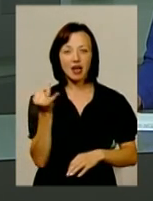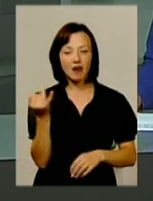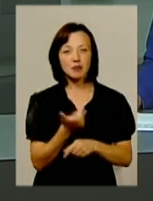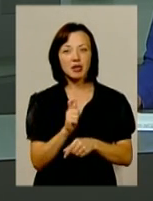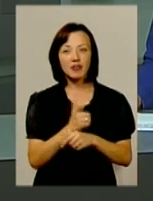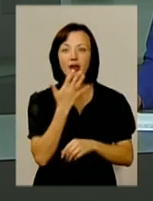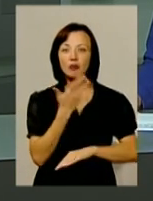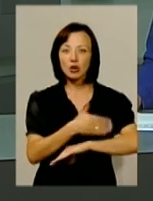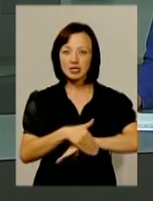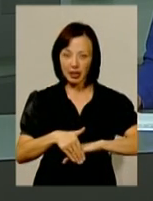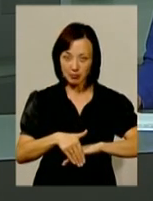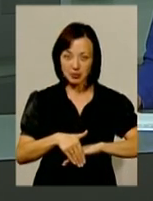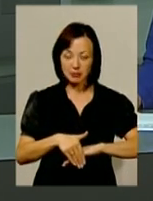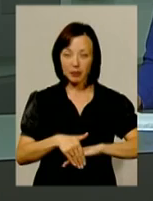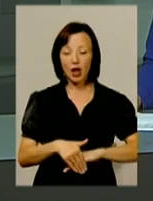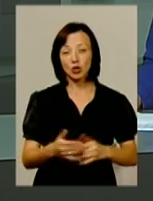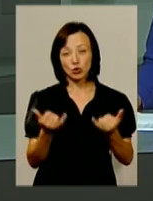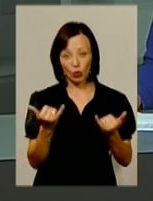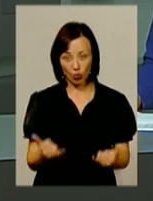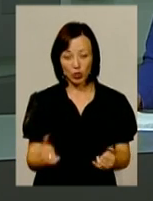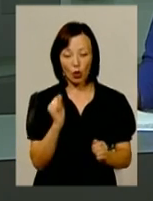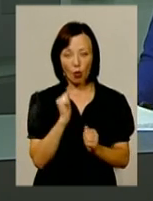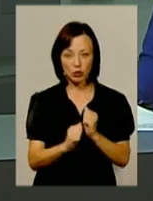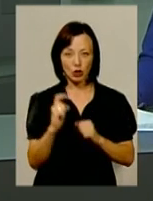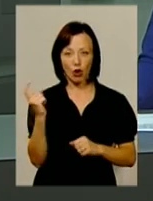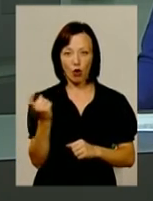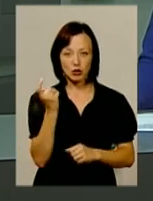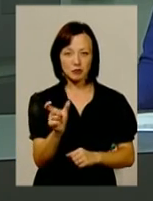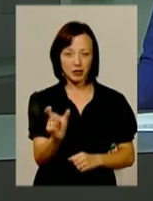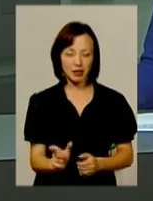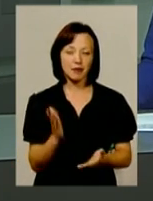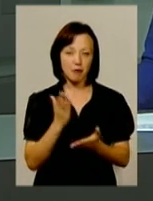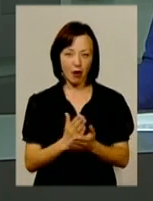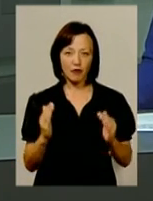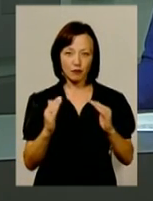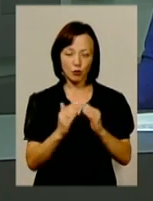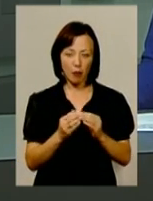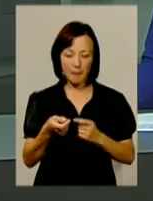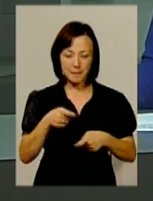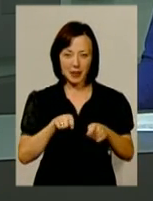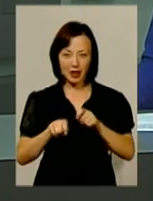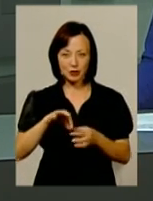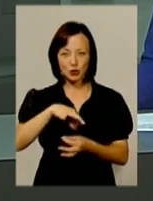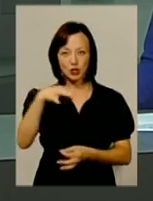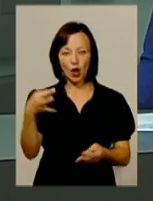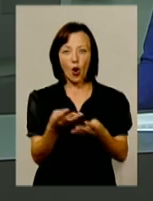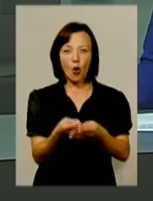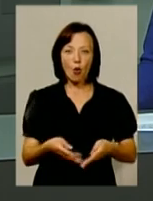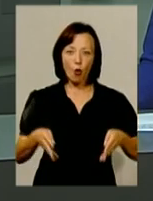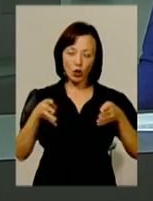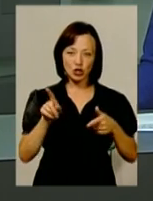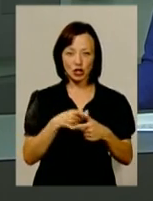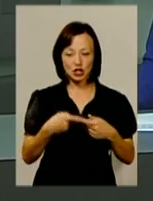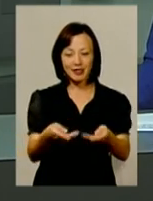переважно іноземці українського походження, то сьогодні чи не кожна господиня має в осері плетені з лози кошик чи тацю,